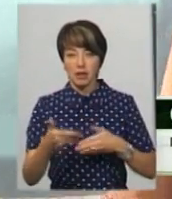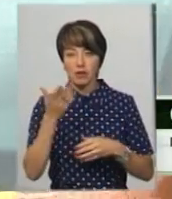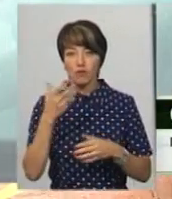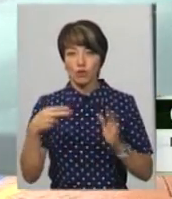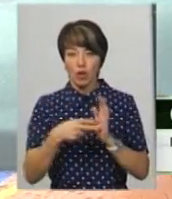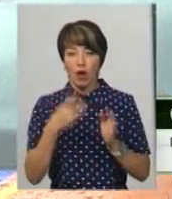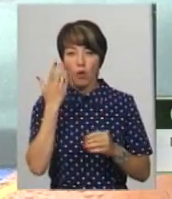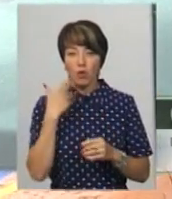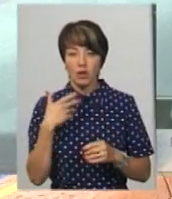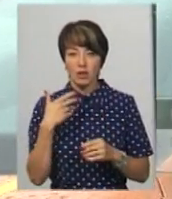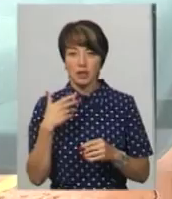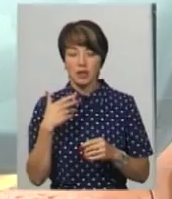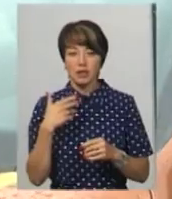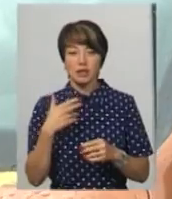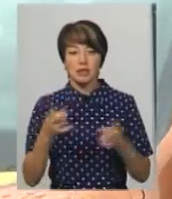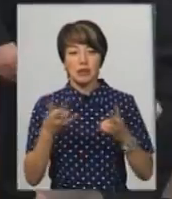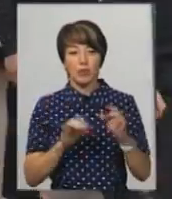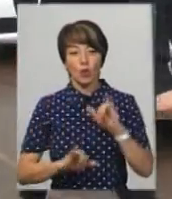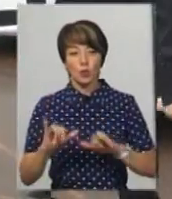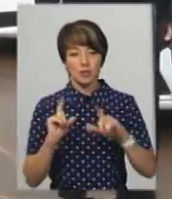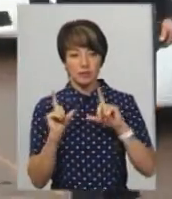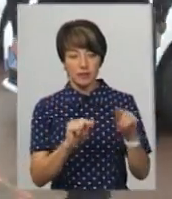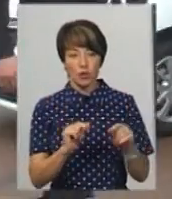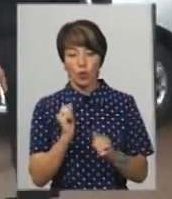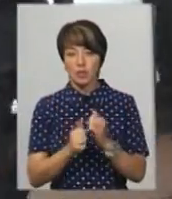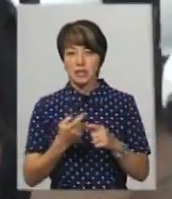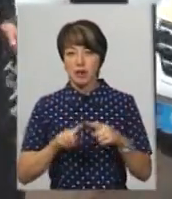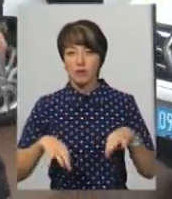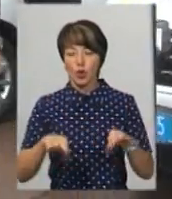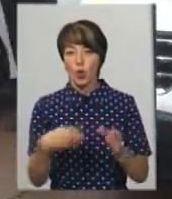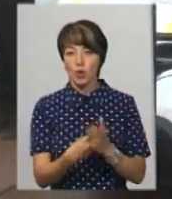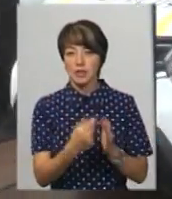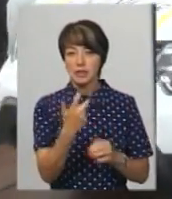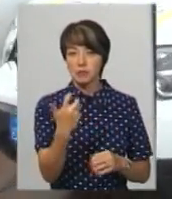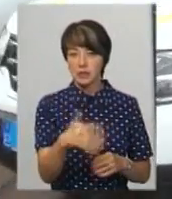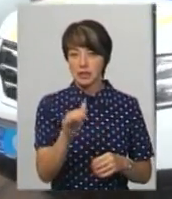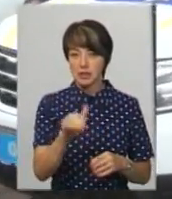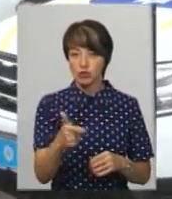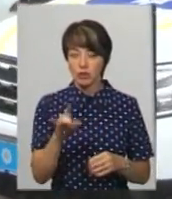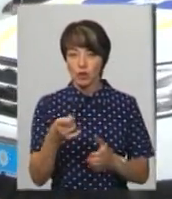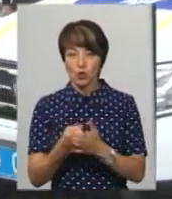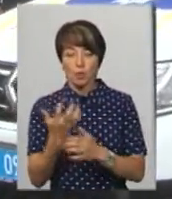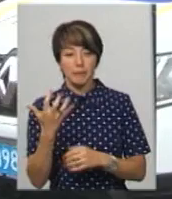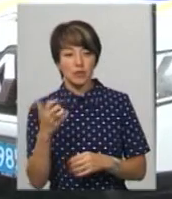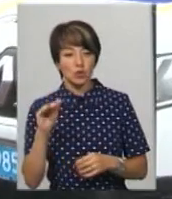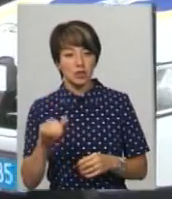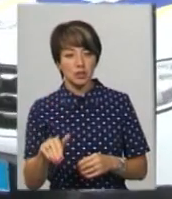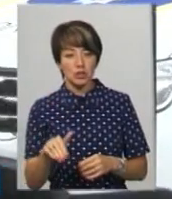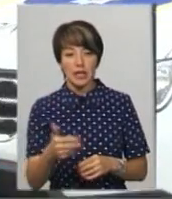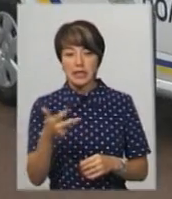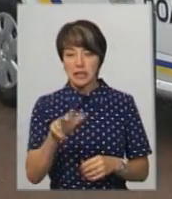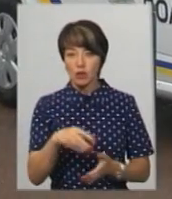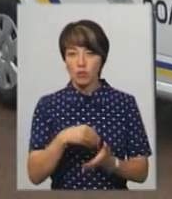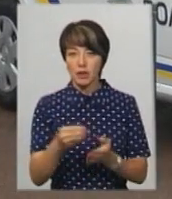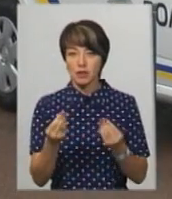виїхати. Кожна з цих автівок коштує від 350 тисяч гривень до 500 тисяч. Три з них